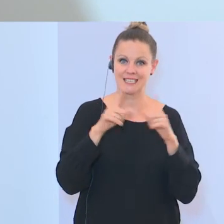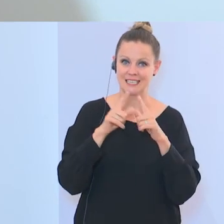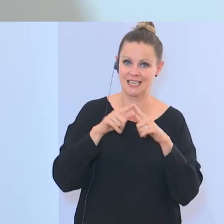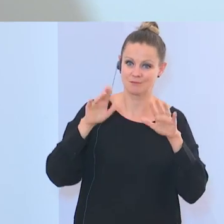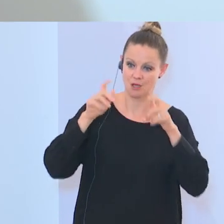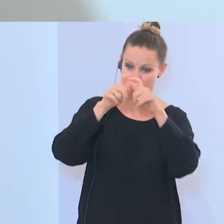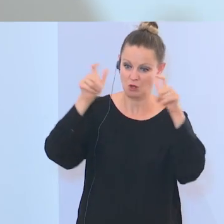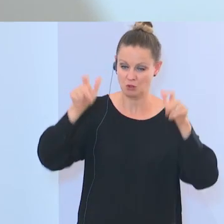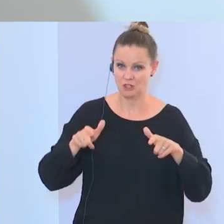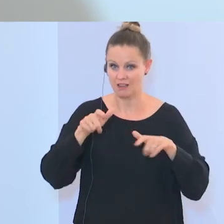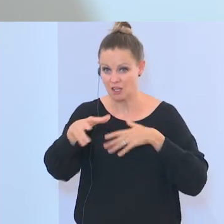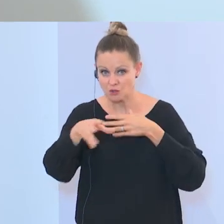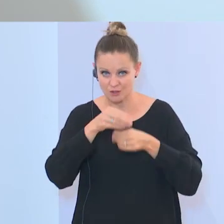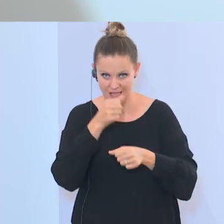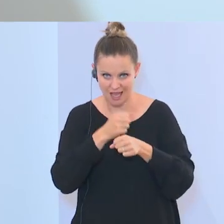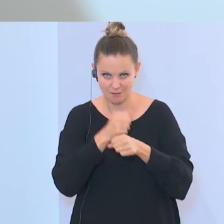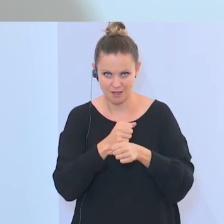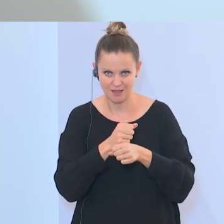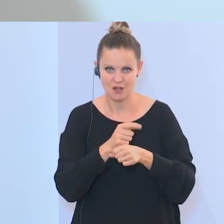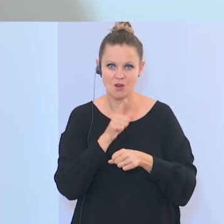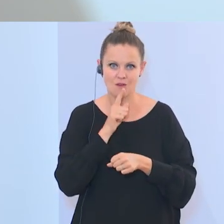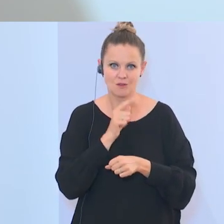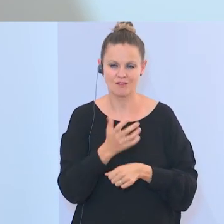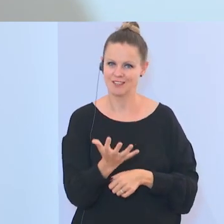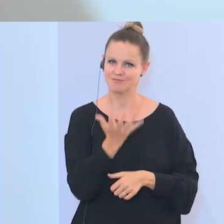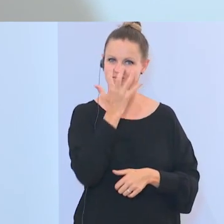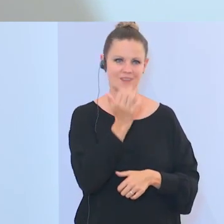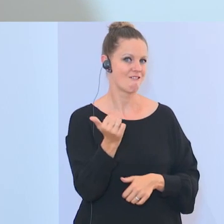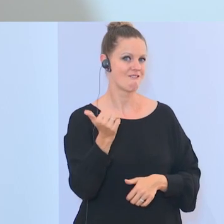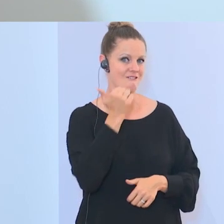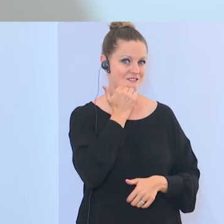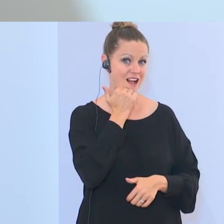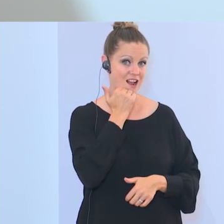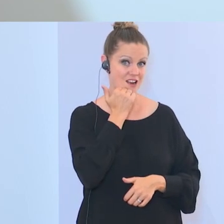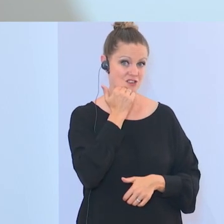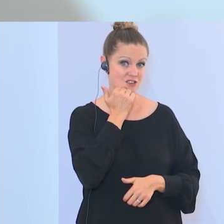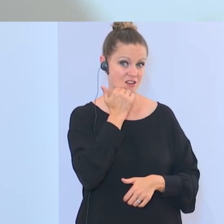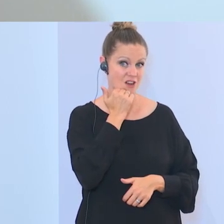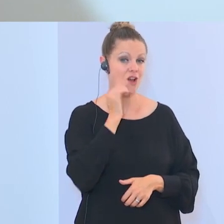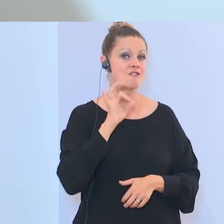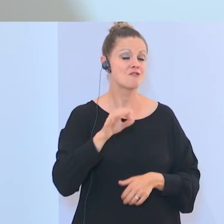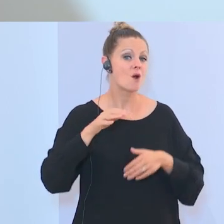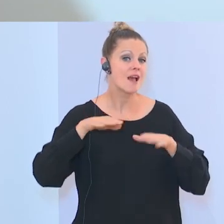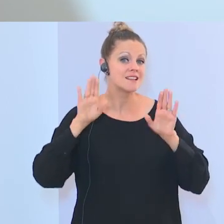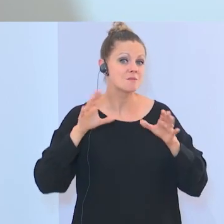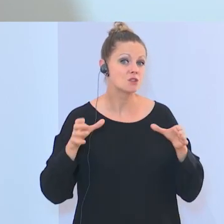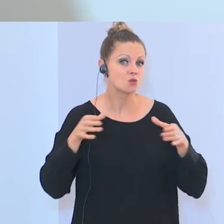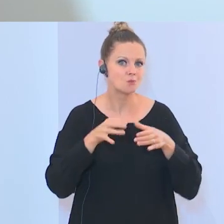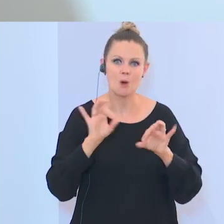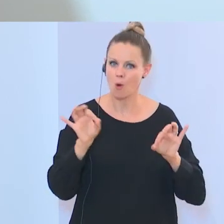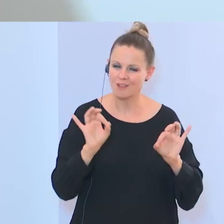der man zusammenarbeitet, nur eine Fassade für eine islamistische Gruppe oder nicht.